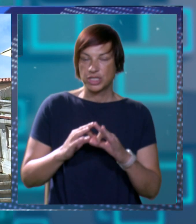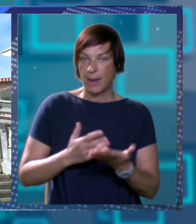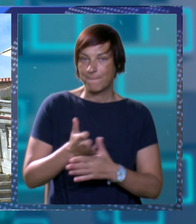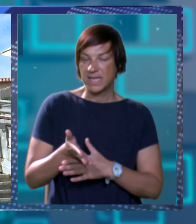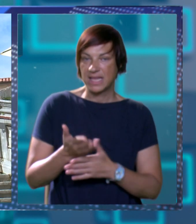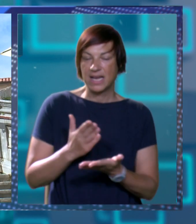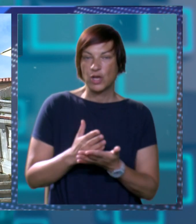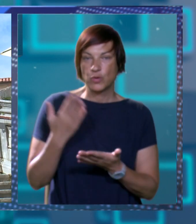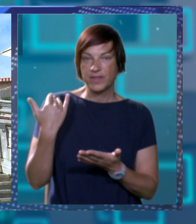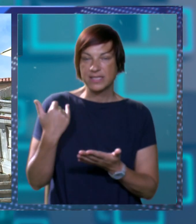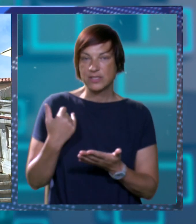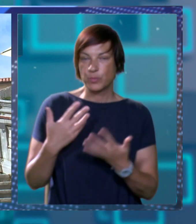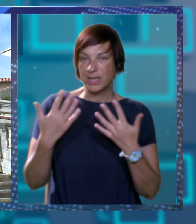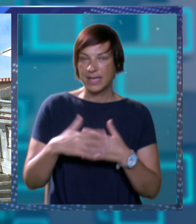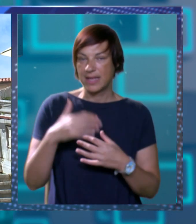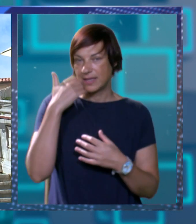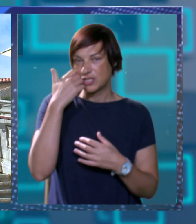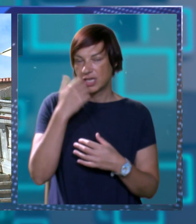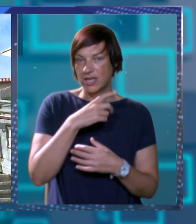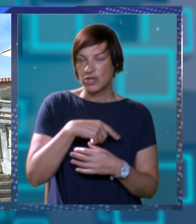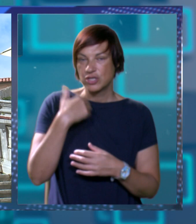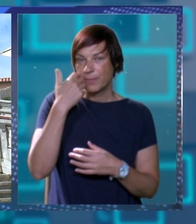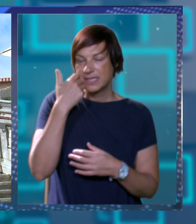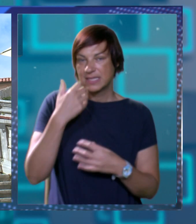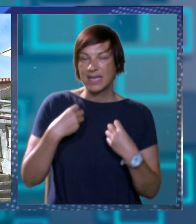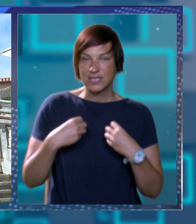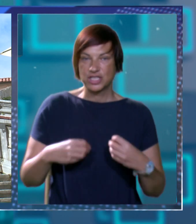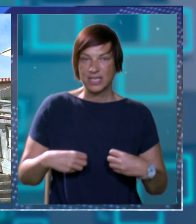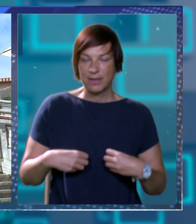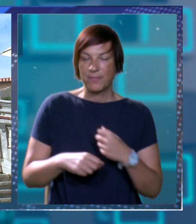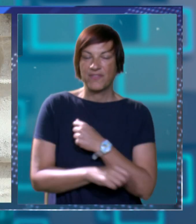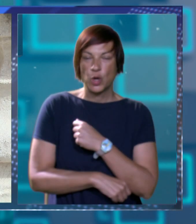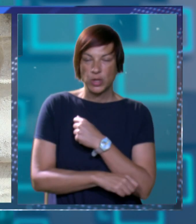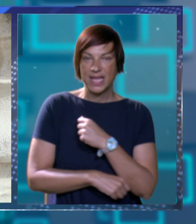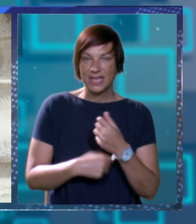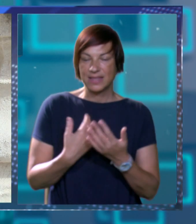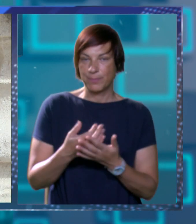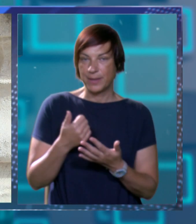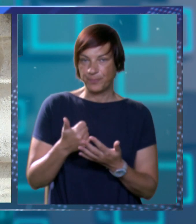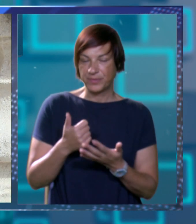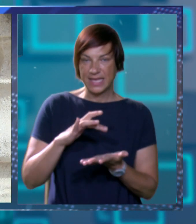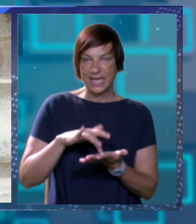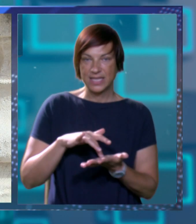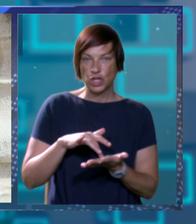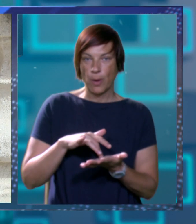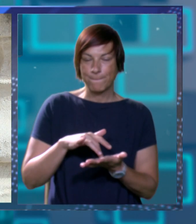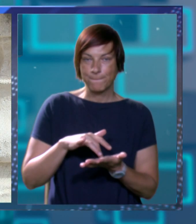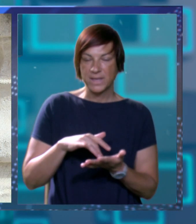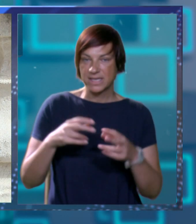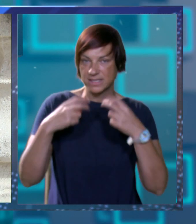uvijek su tu bile tehnička lica ljudi sa tehničkim znanjima sa fakultetima i jedan takvo mjesto